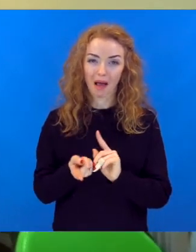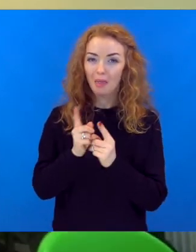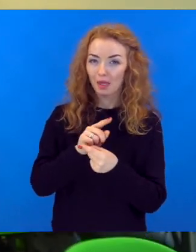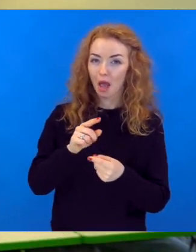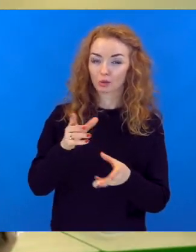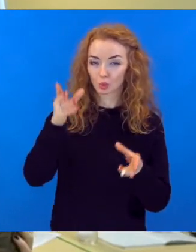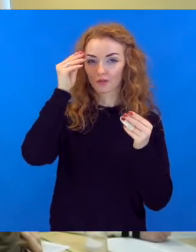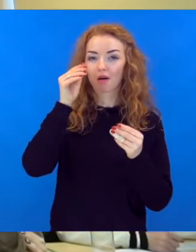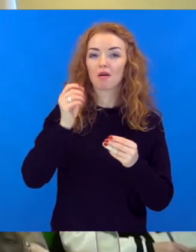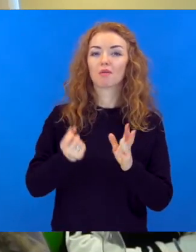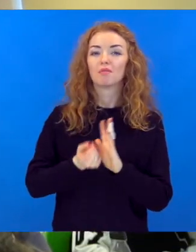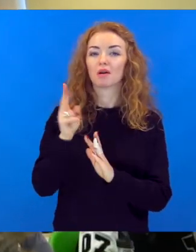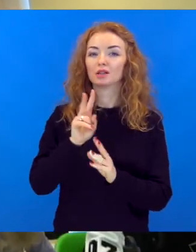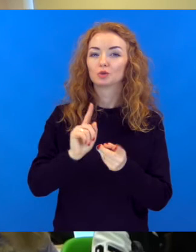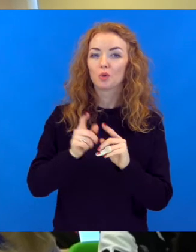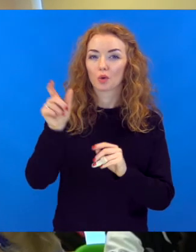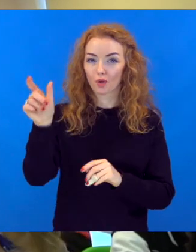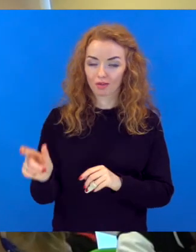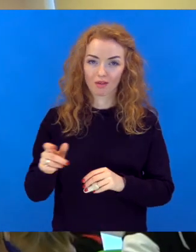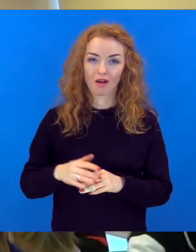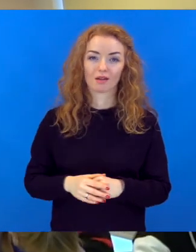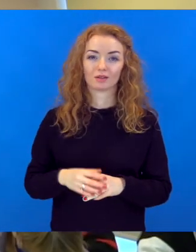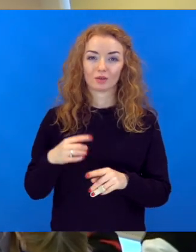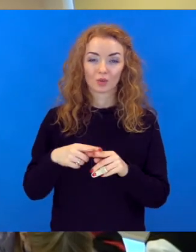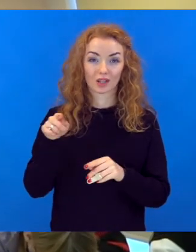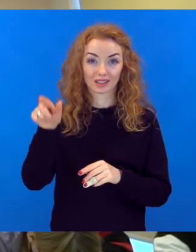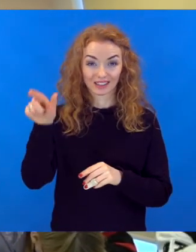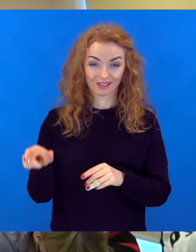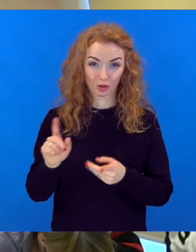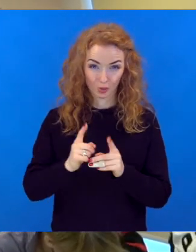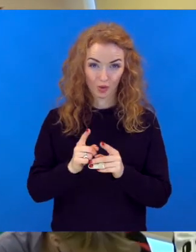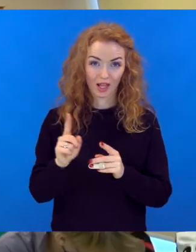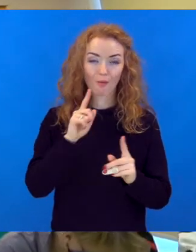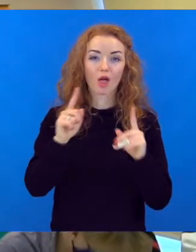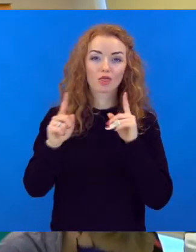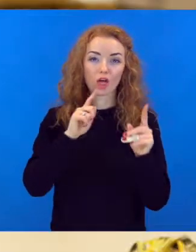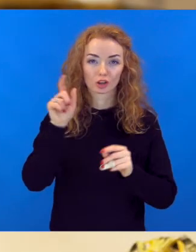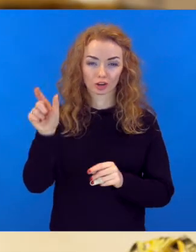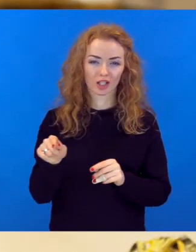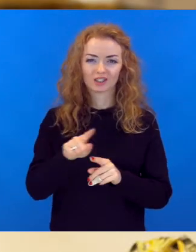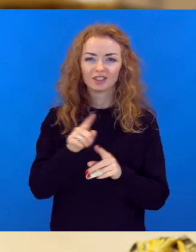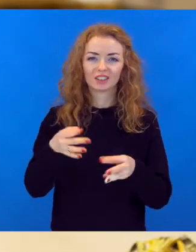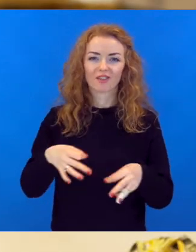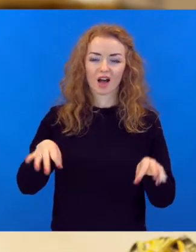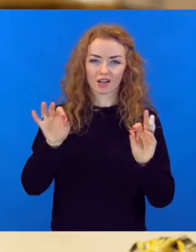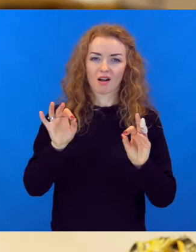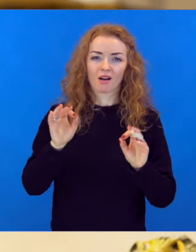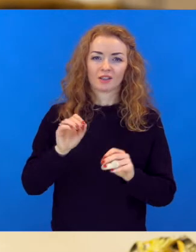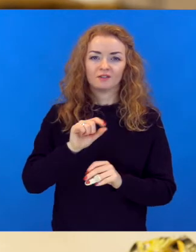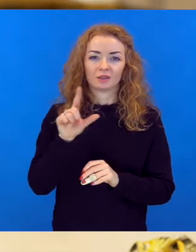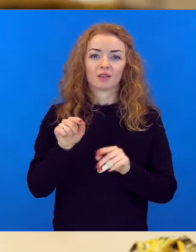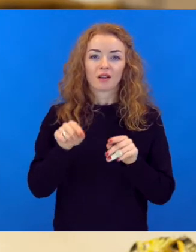Tad arī mainījās tas uzskats par to, kas ir skolotājs. Skolotājs ir menedžēris. Tas ir